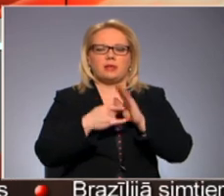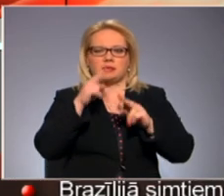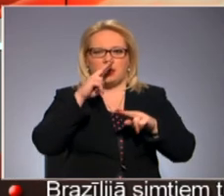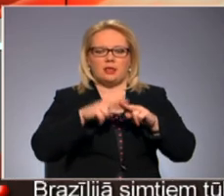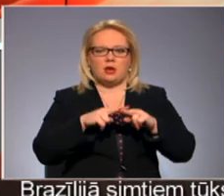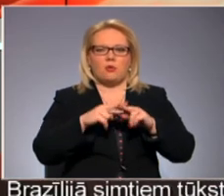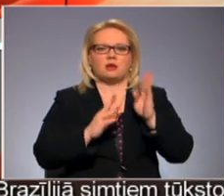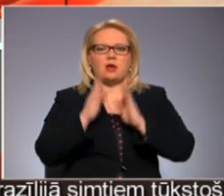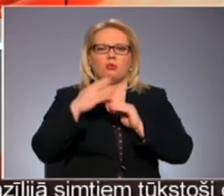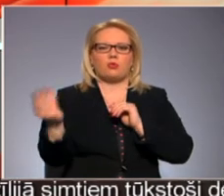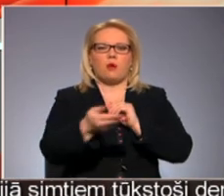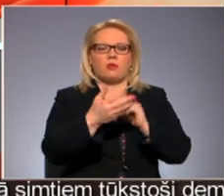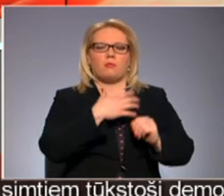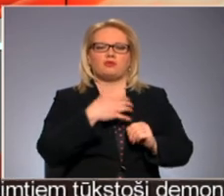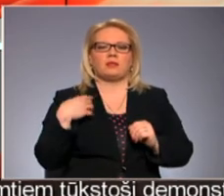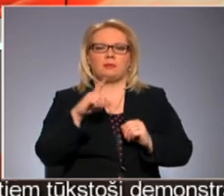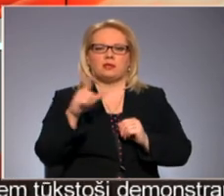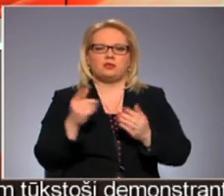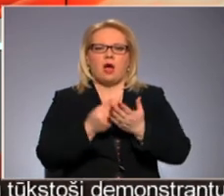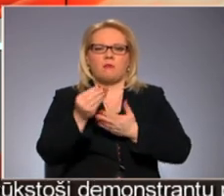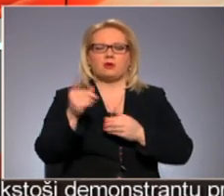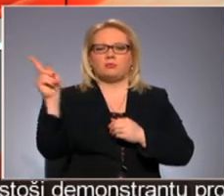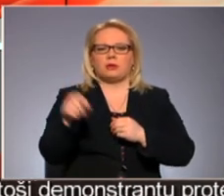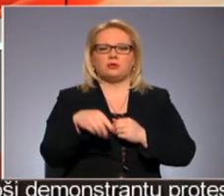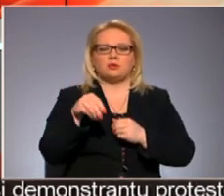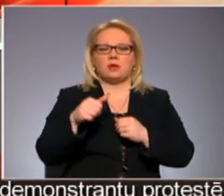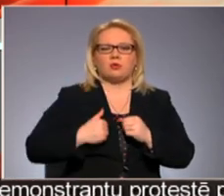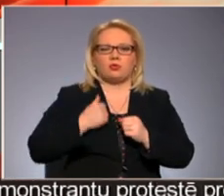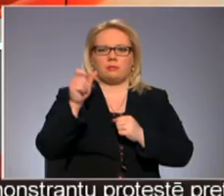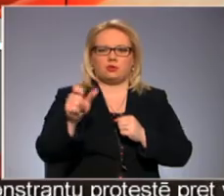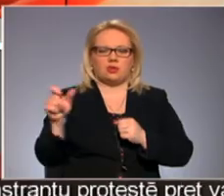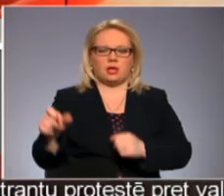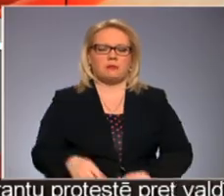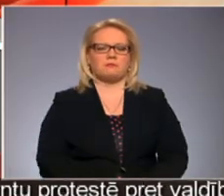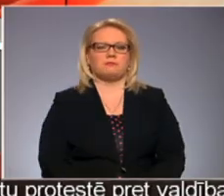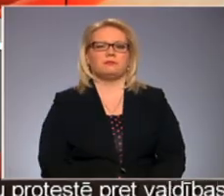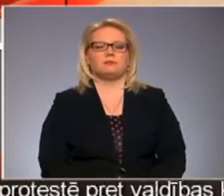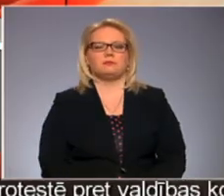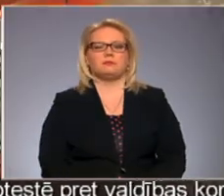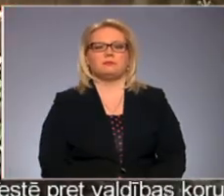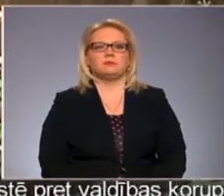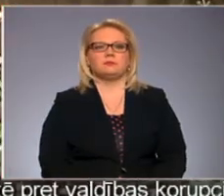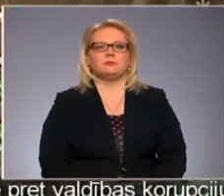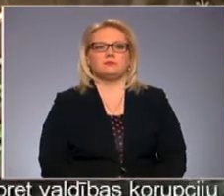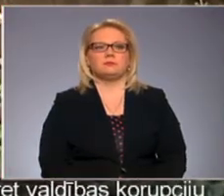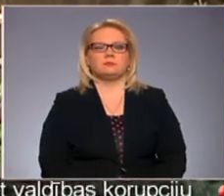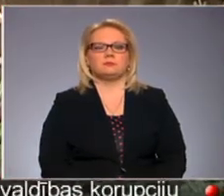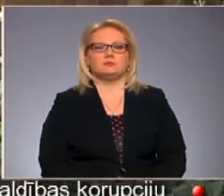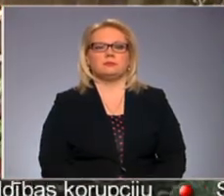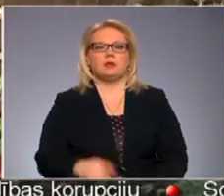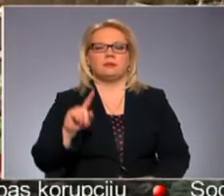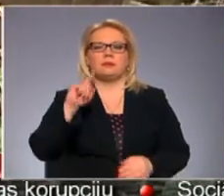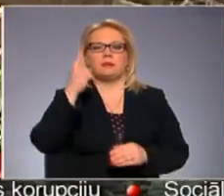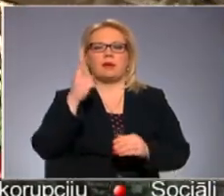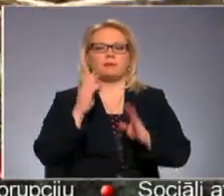augus nopļaut par pašvaldības līdzakļiem un apmaksu piedzīt no zemju. Īpašniekiem skaidro TV spektrs. Līdz ar